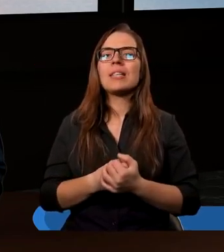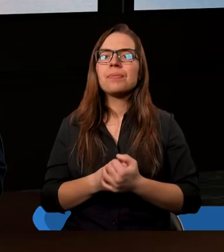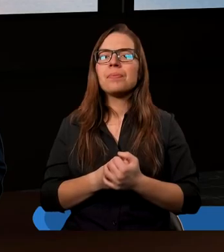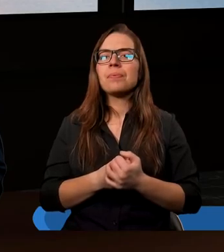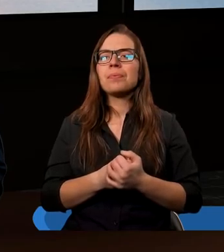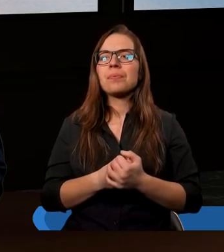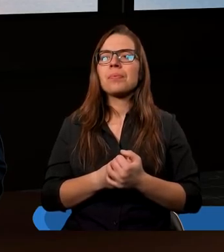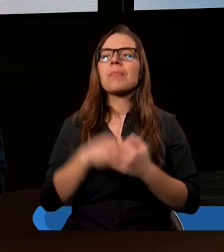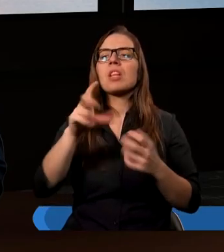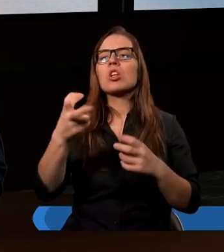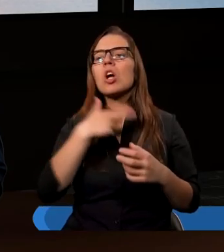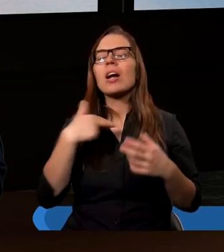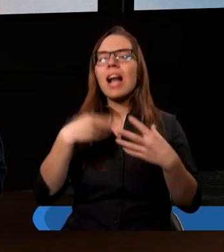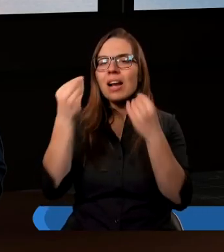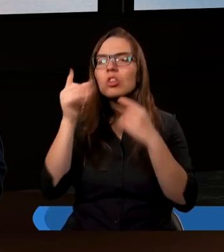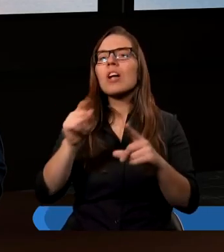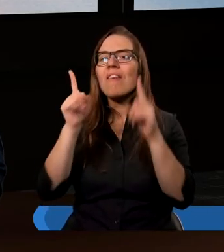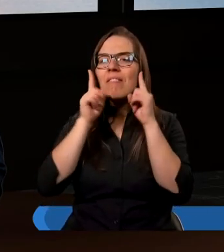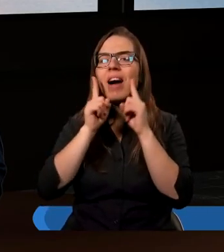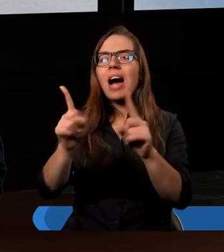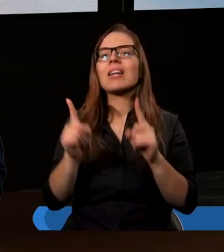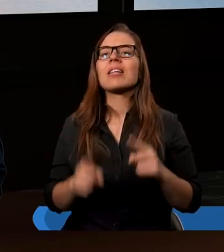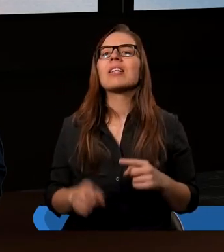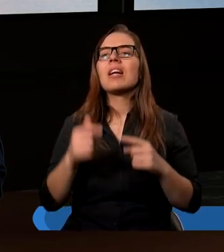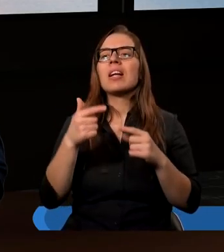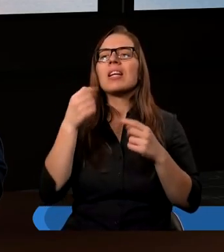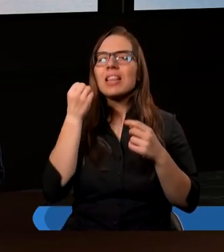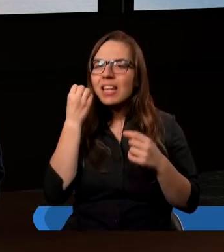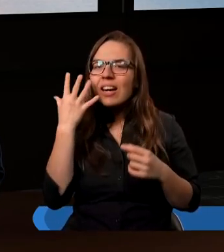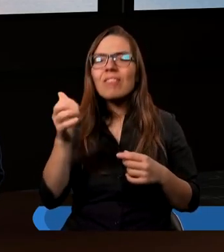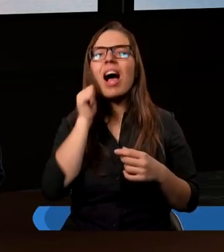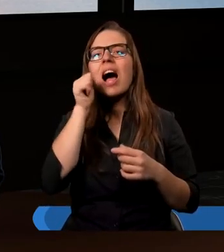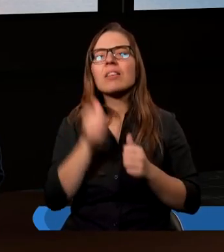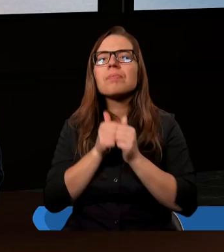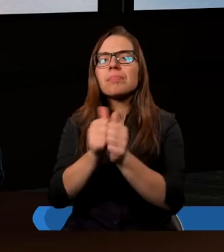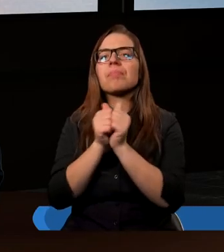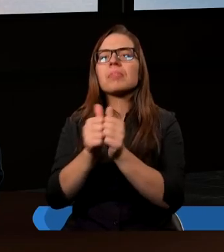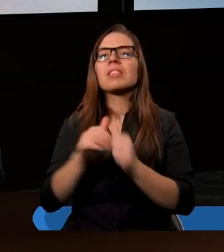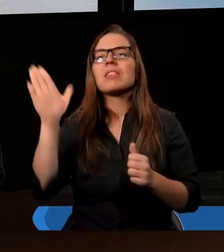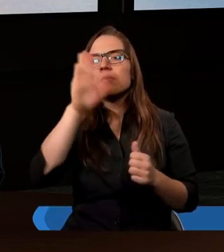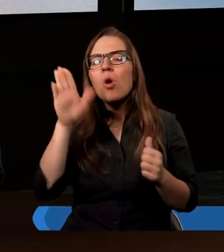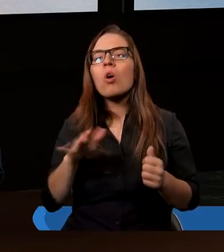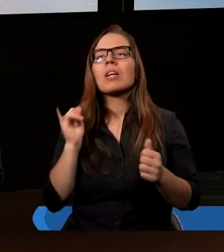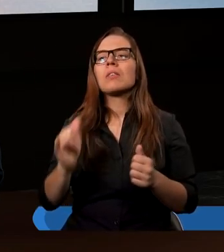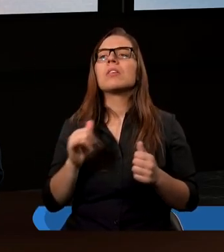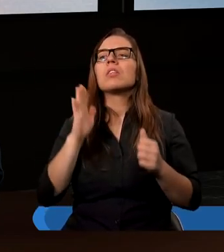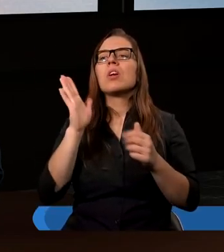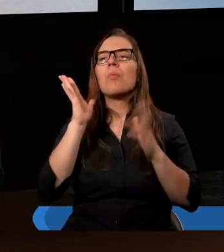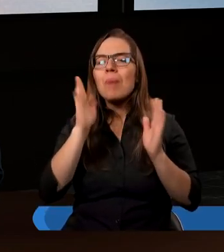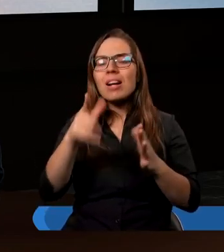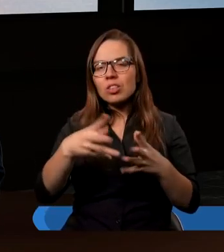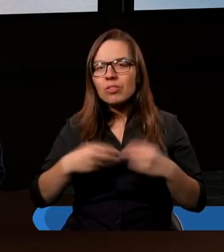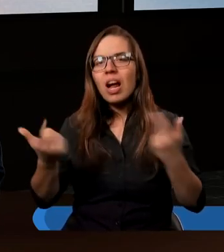A czego to nas uczy? Tego, żeby faktycznie trwać z Bogiem dzień w dzień, godzinę w godzinę. I ta wiara będzie